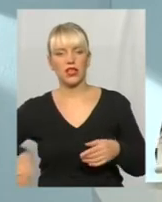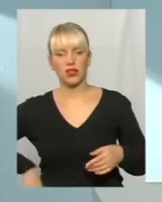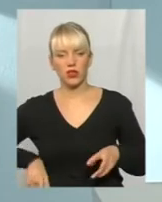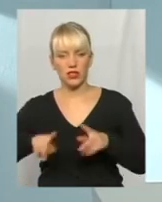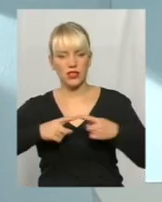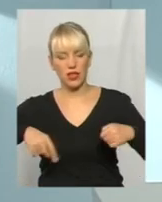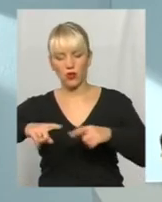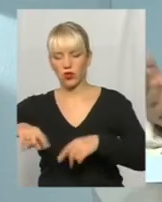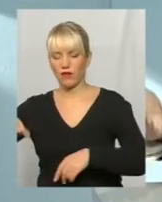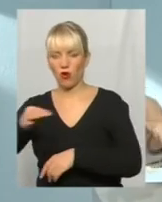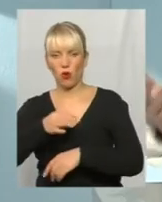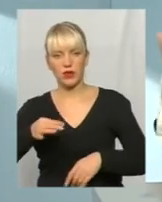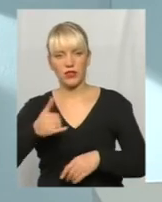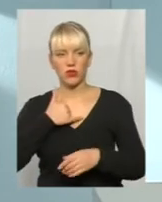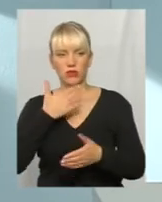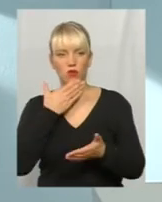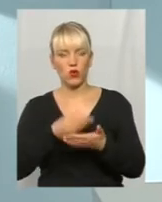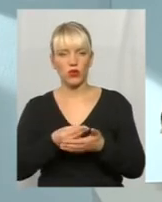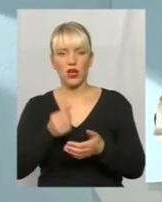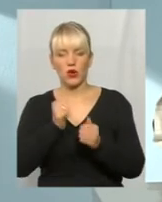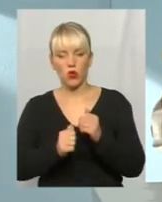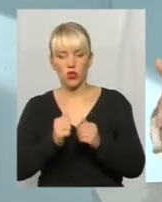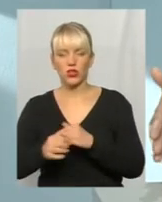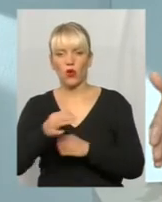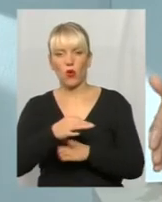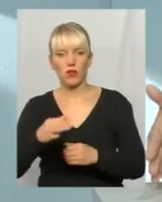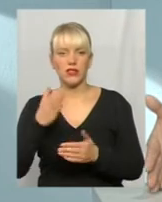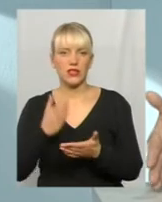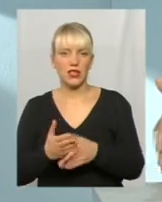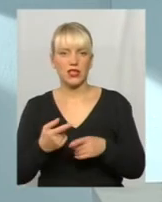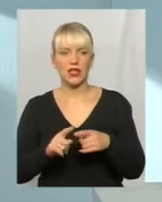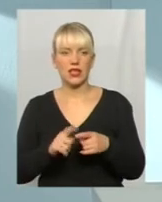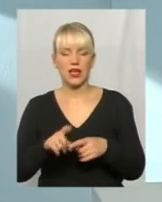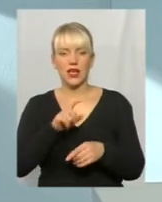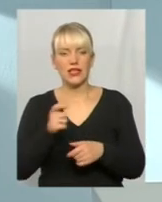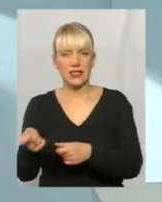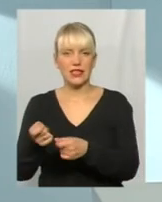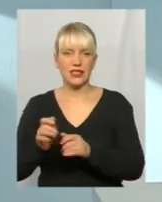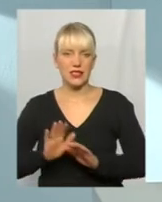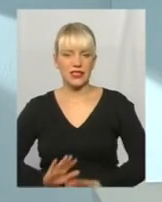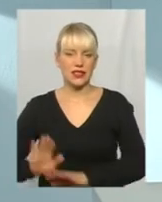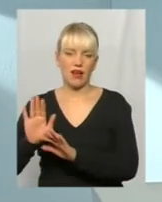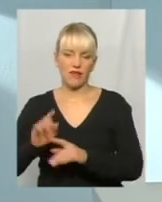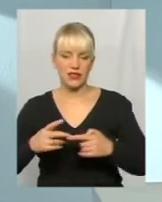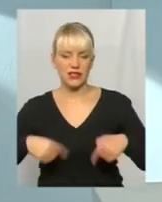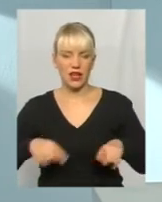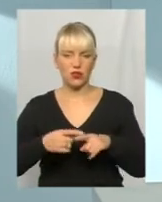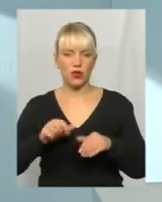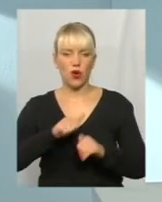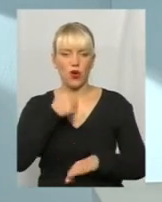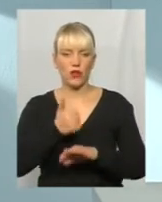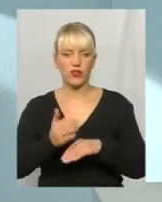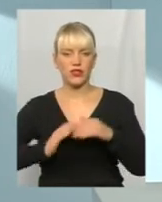областях, а у нас в кожній області є завсектором, і головний спеціаліст, тобто як мінімум